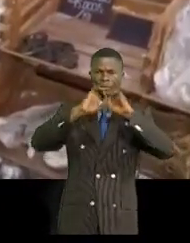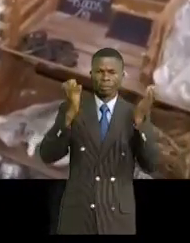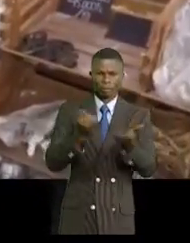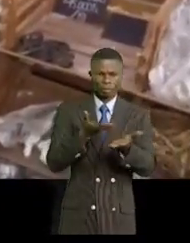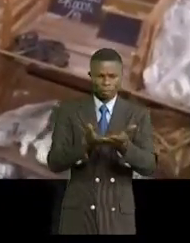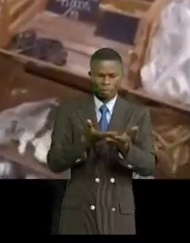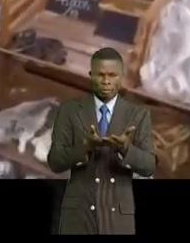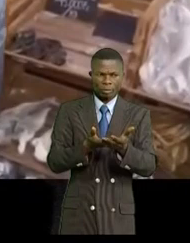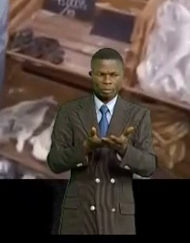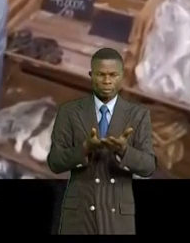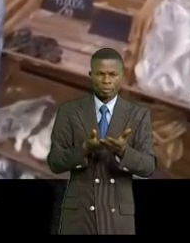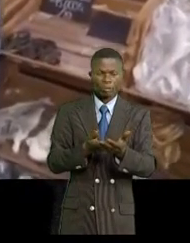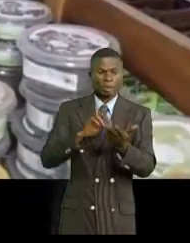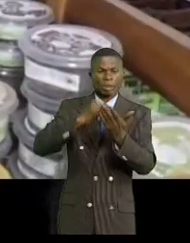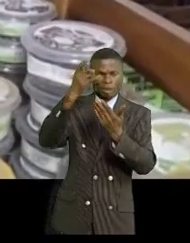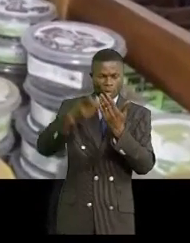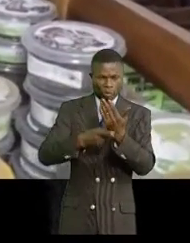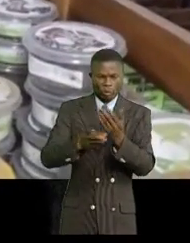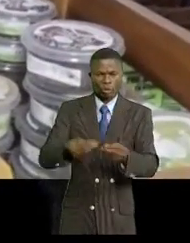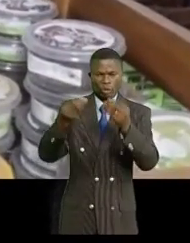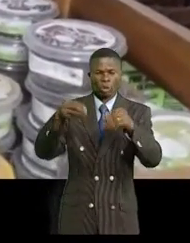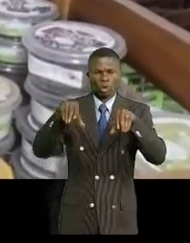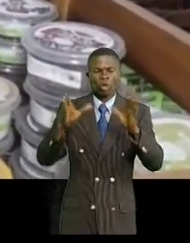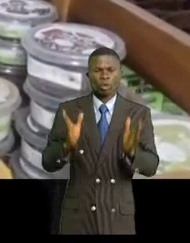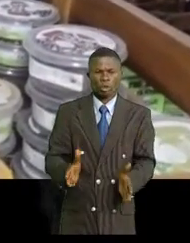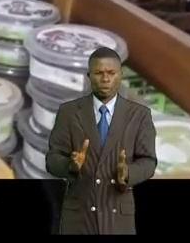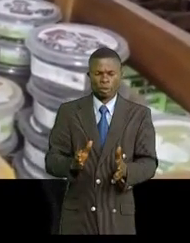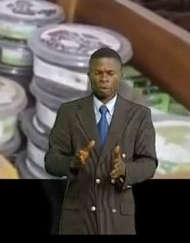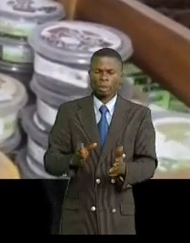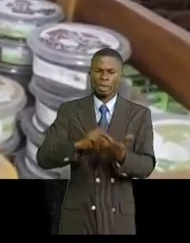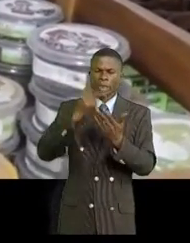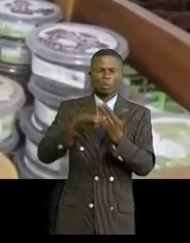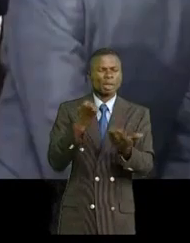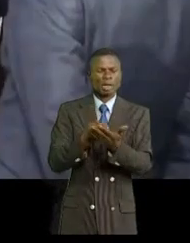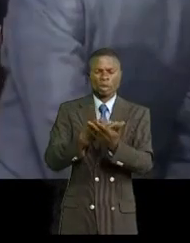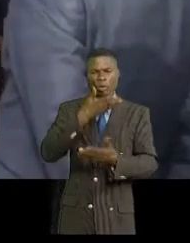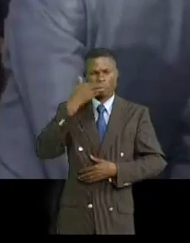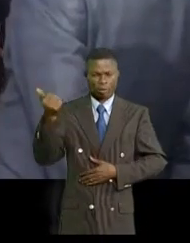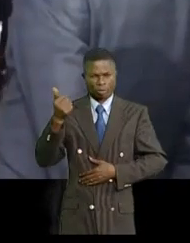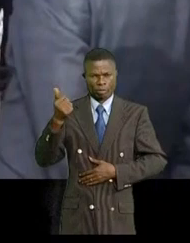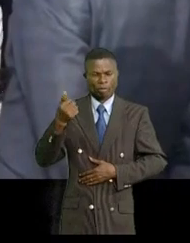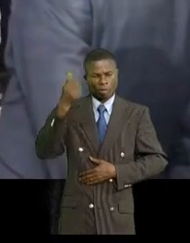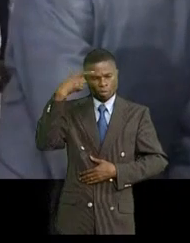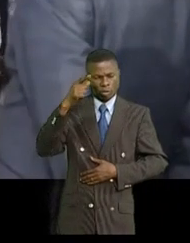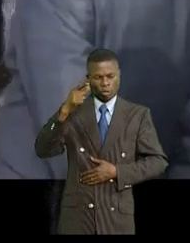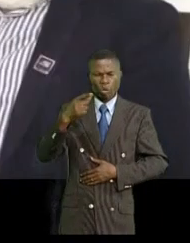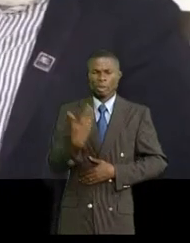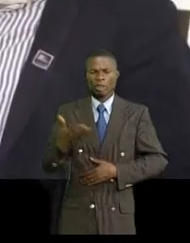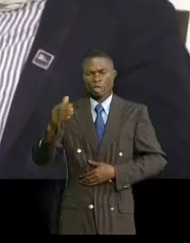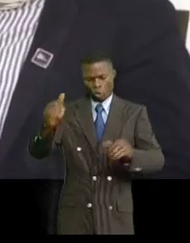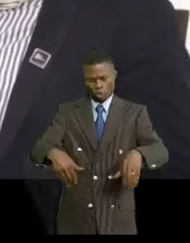Alkitengue, ce projet offre aux producteurs congolais une plateforme économique afin de parfaire leur production.